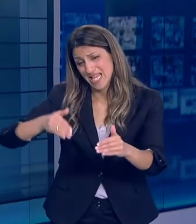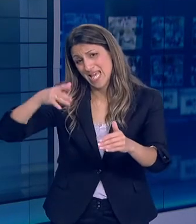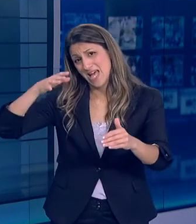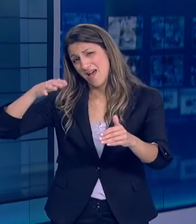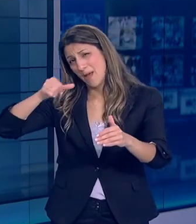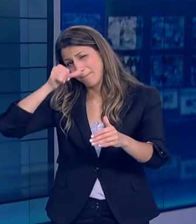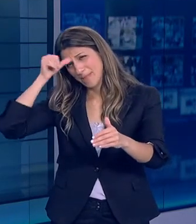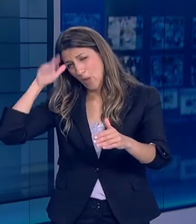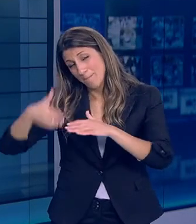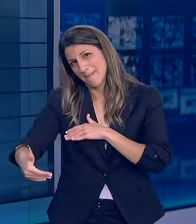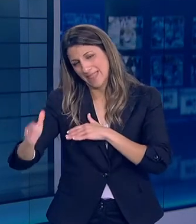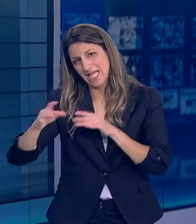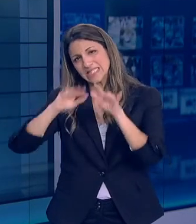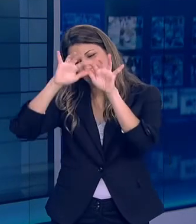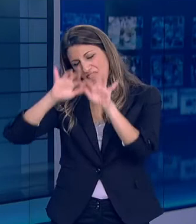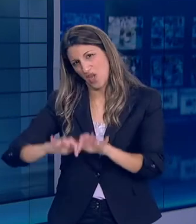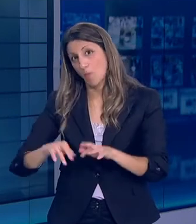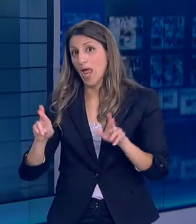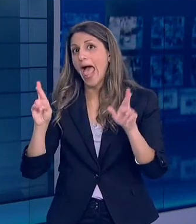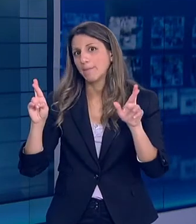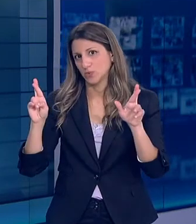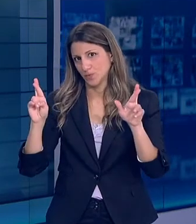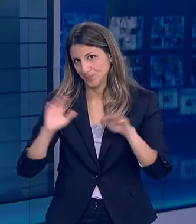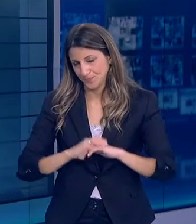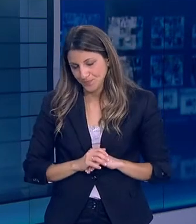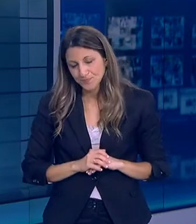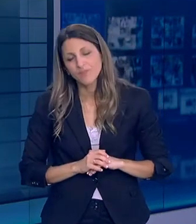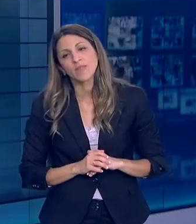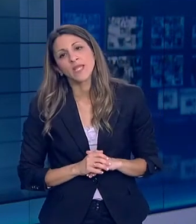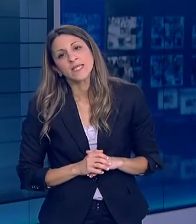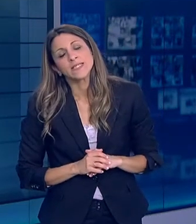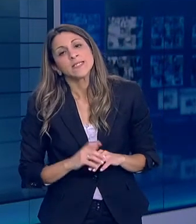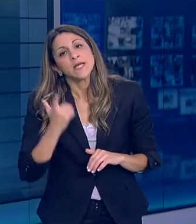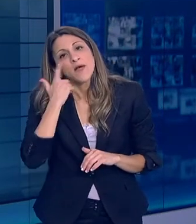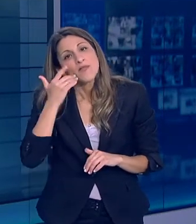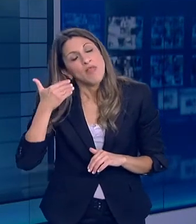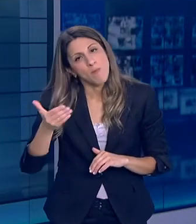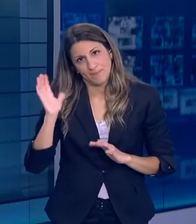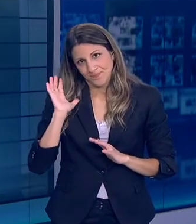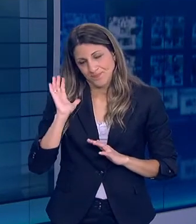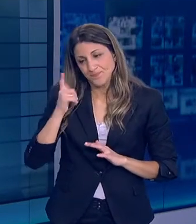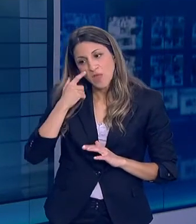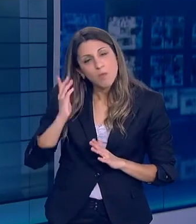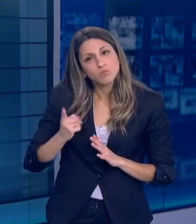Από χώρες οι οποίες θα ζουν Ένα μεγάλο ή ψηλό δεύτερο κύμα Το απέύχομαι Αλλά